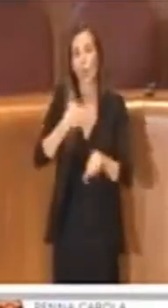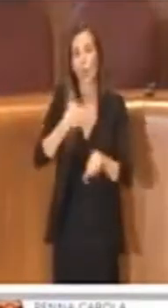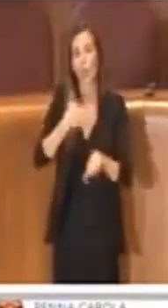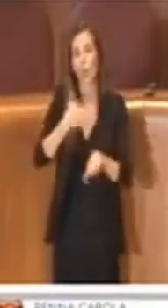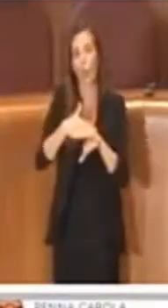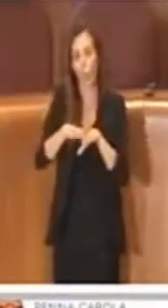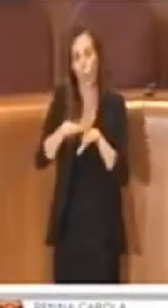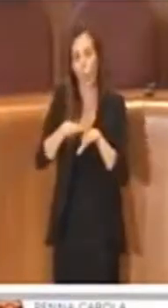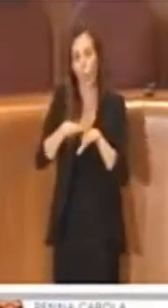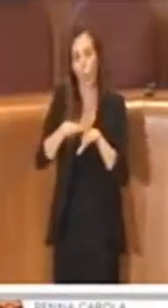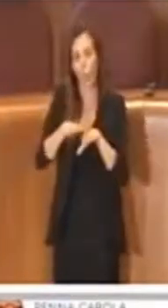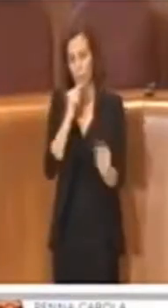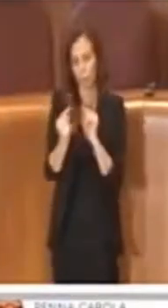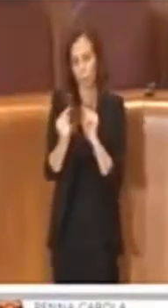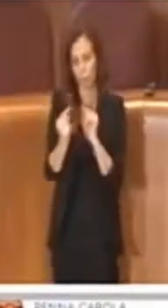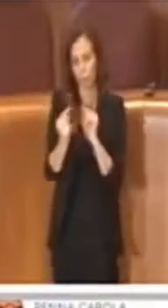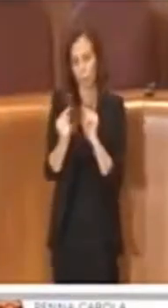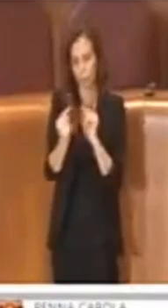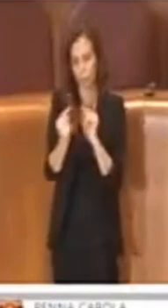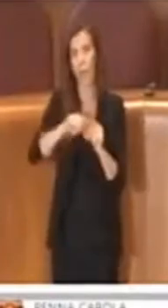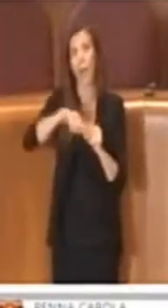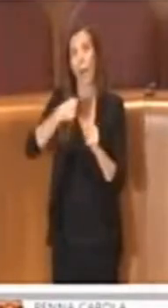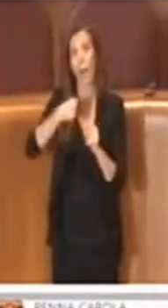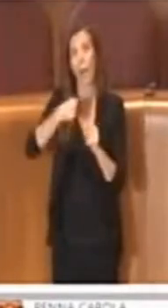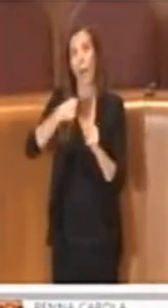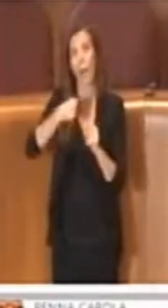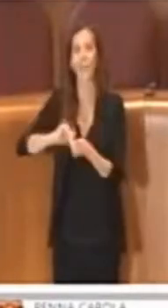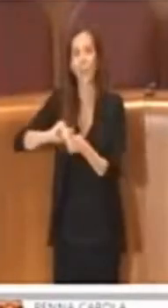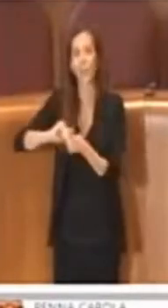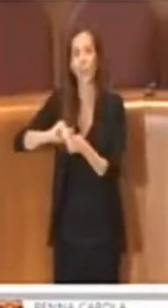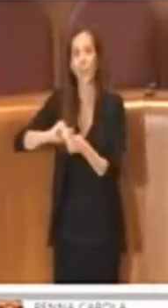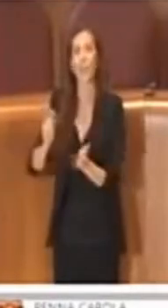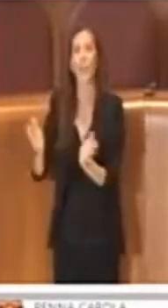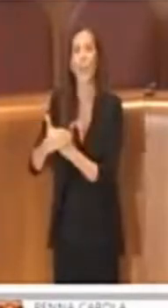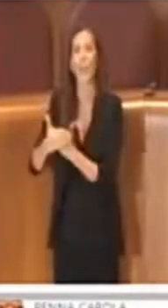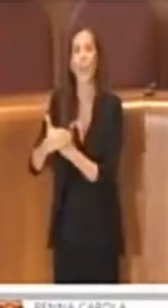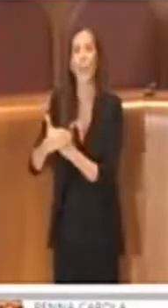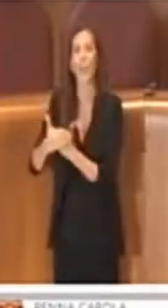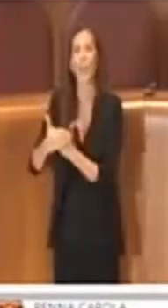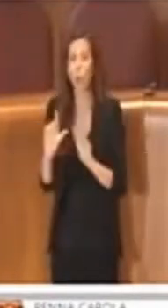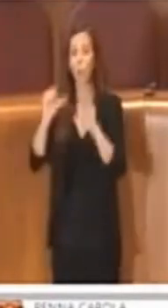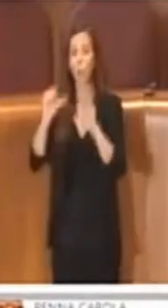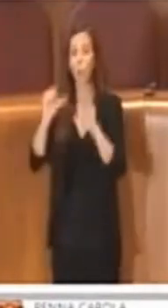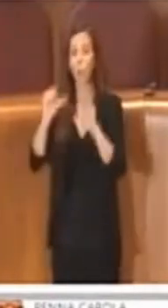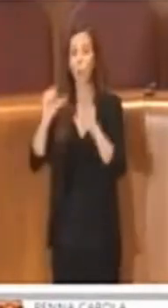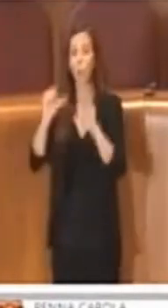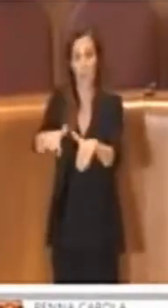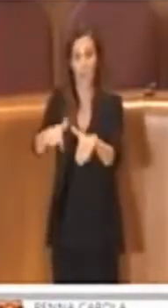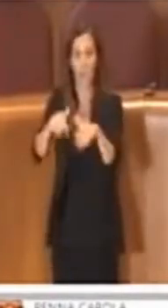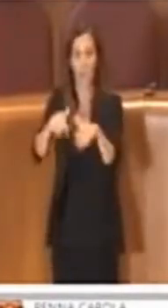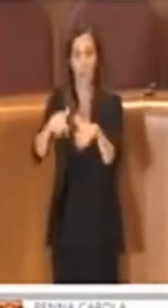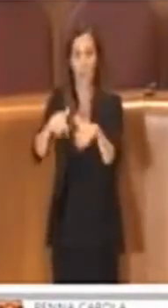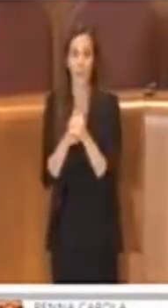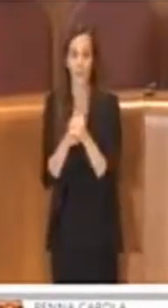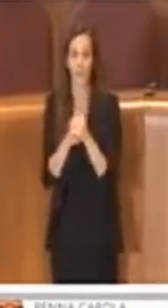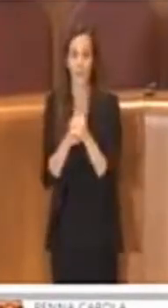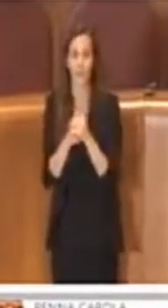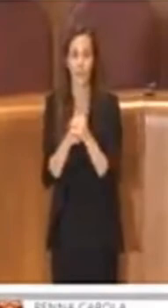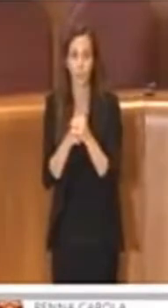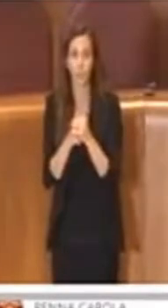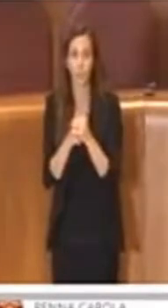e poi con le associazioni di categoria fin dalla prossima settimana. Quindi io